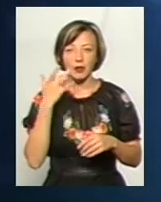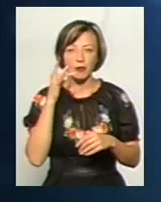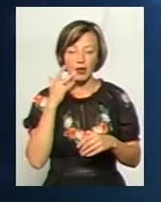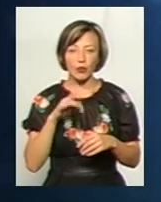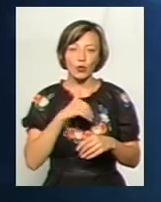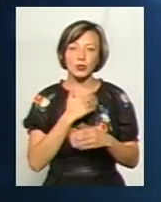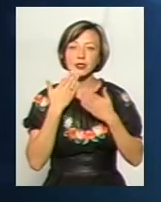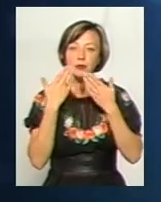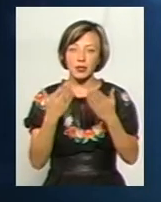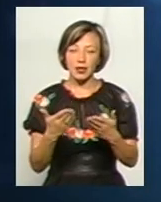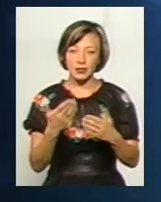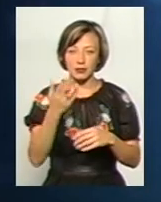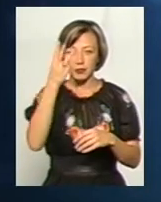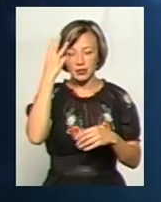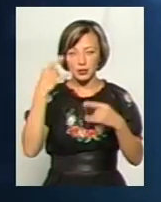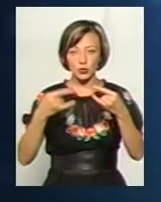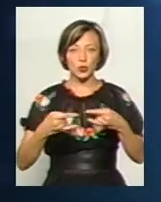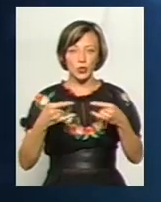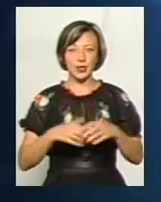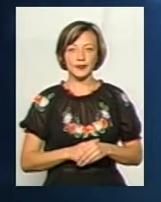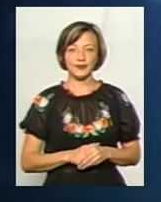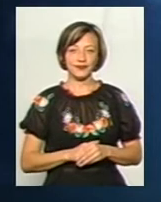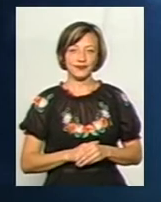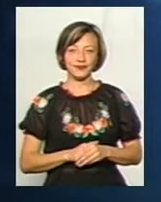Хочу запитати гостей вашої студії. Хмельницький.